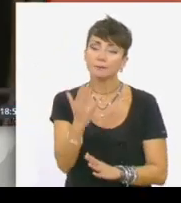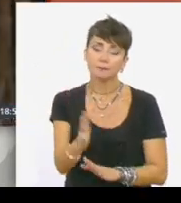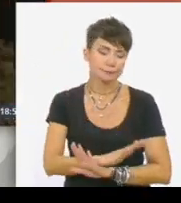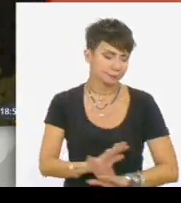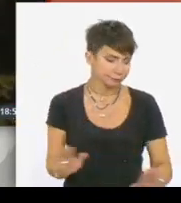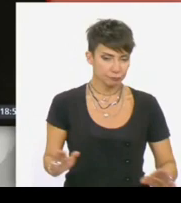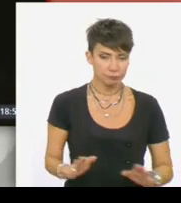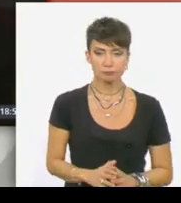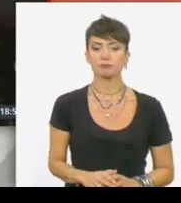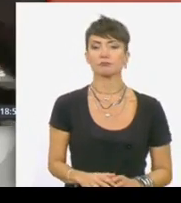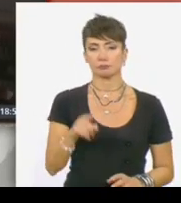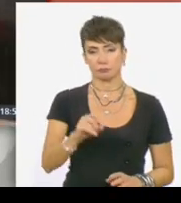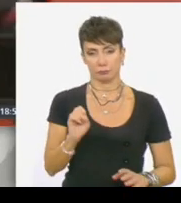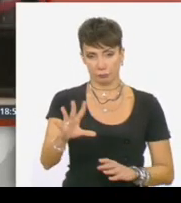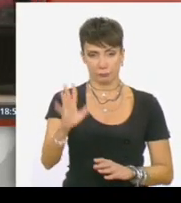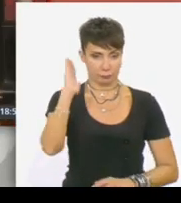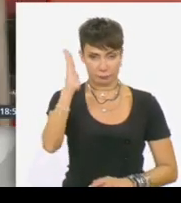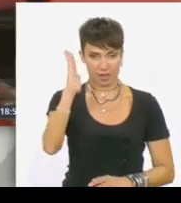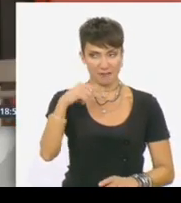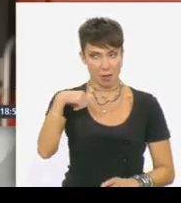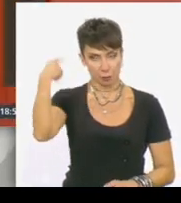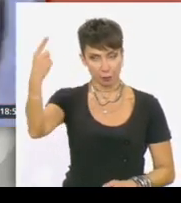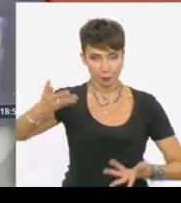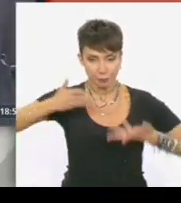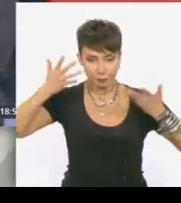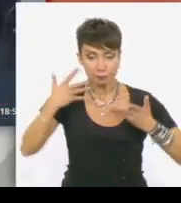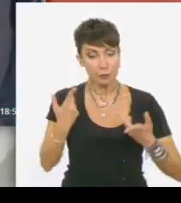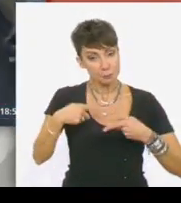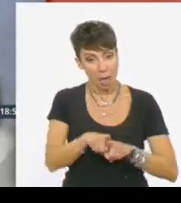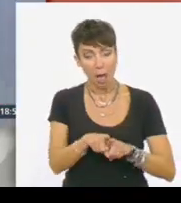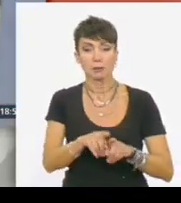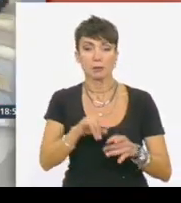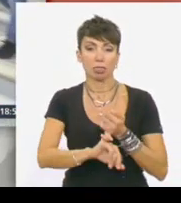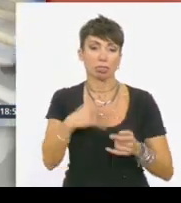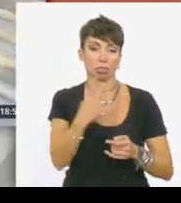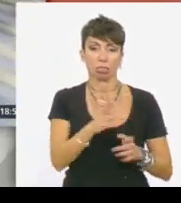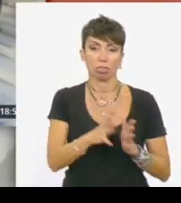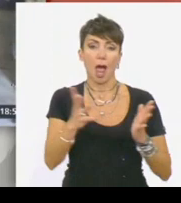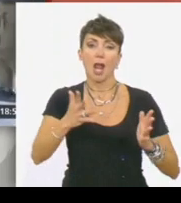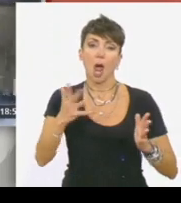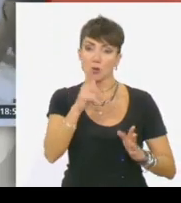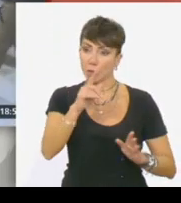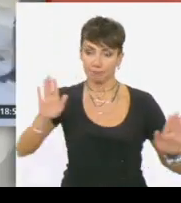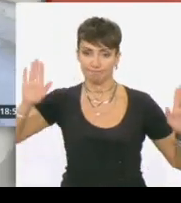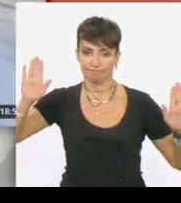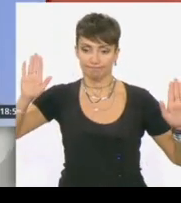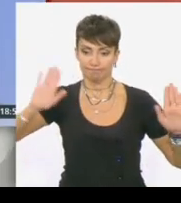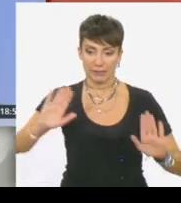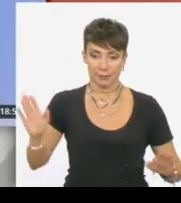Ο οδηγός κρατείται και αύριο θα απολογηθεί. Μαζί και η 19χρονης είναι ο οδηγός που παραδόθηκε αμέσως μετά το τροχαίο.